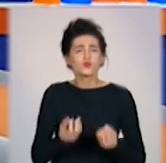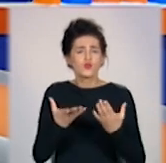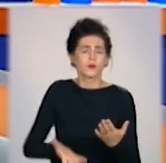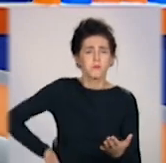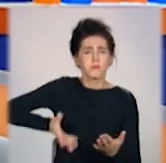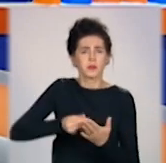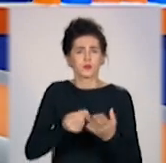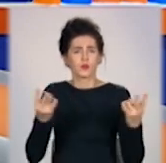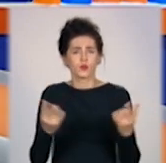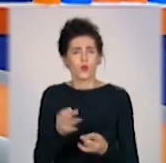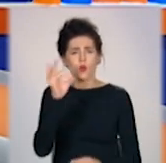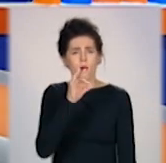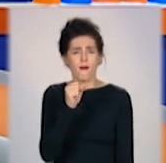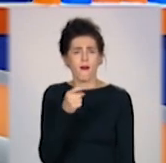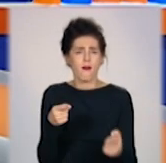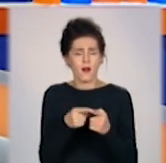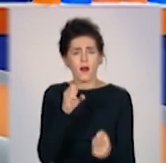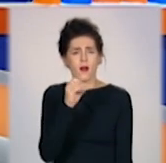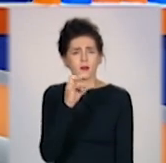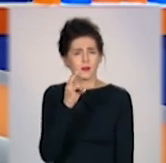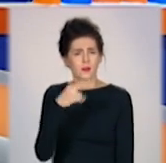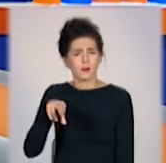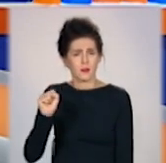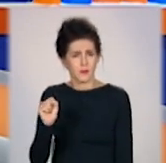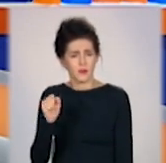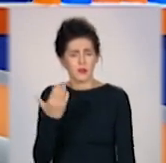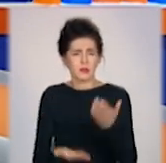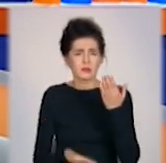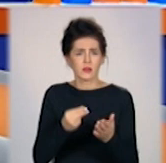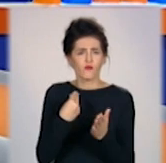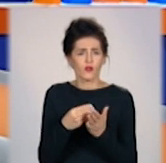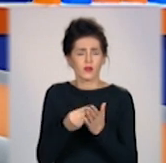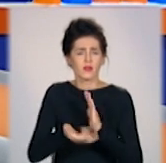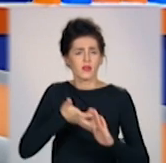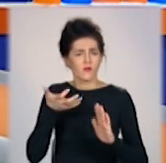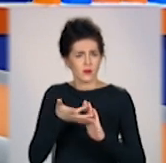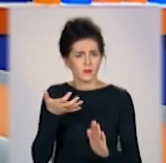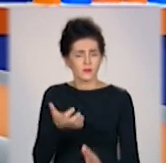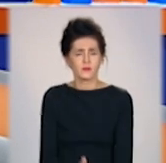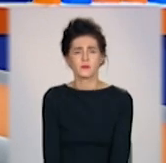за оренду оселі, якщо на свою грошей не вистачає.